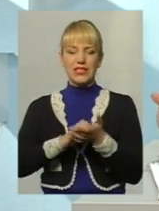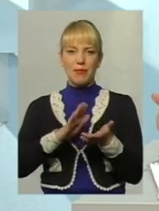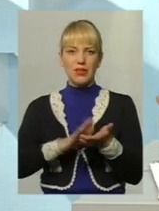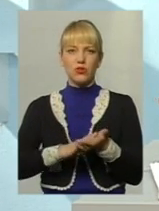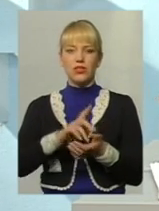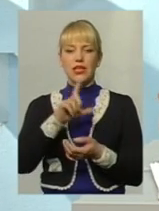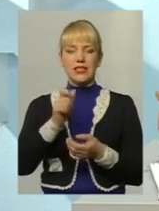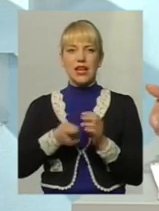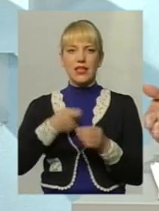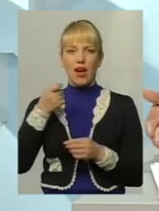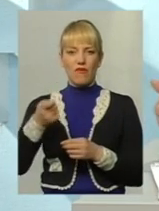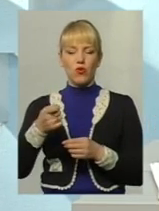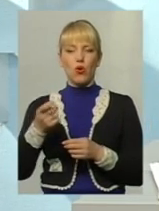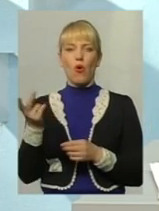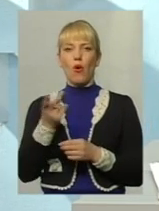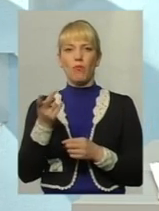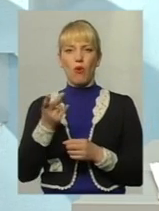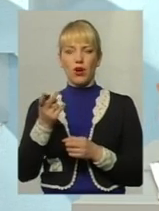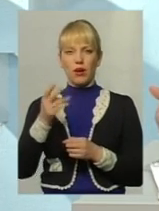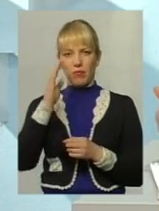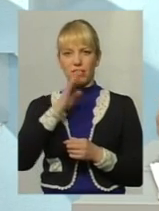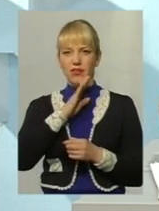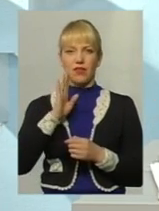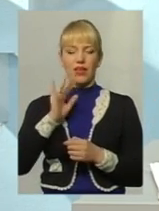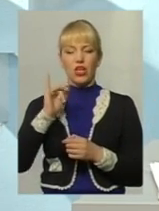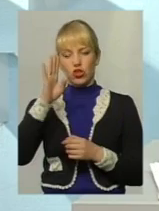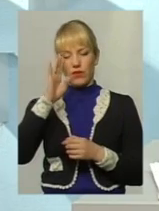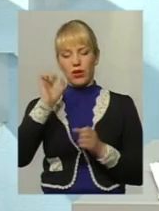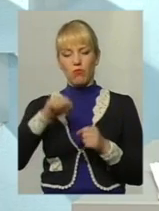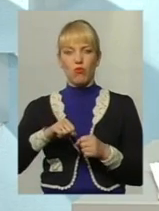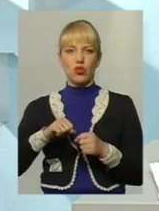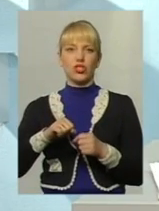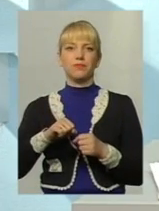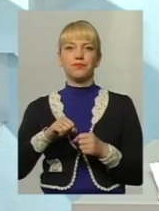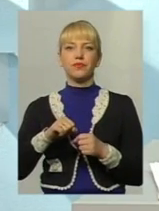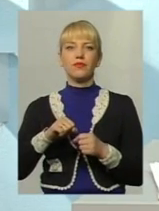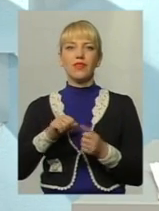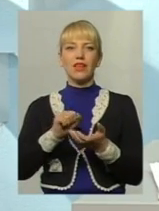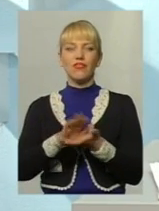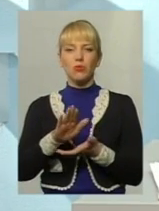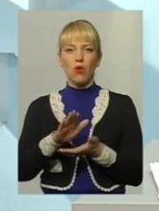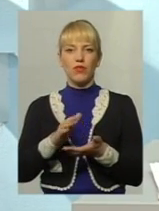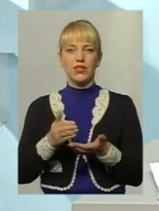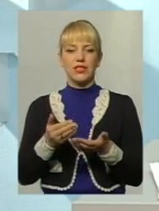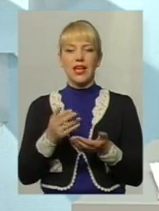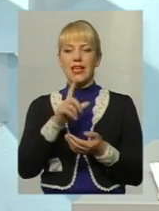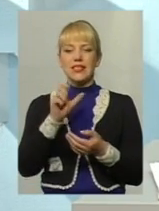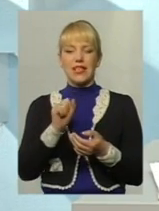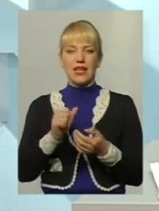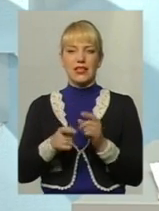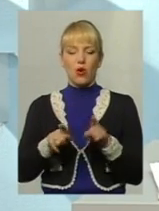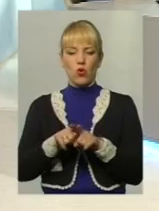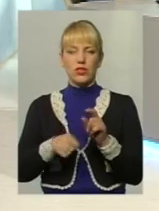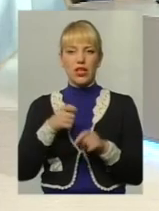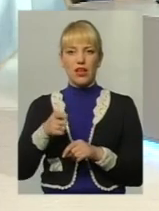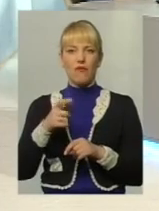чоловік може відмовитися оформляти таку заяву, або схилити жінку, що оформлюється як одинока мама, будуть якісь певні